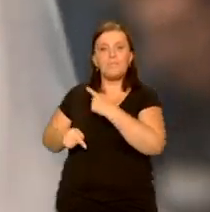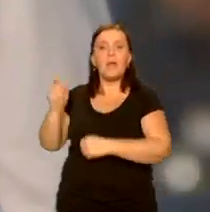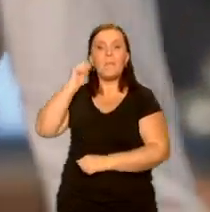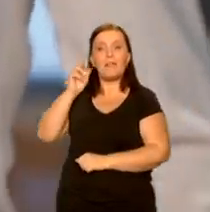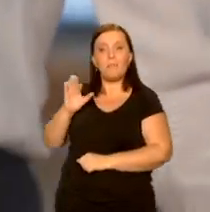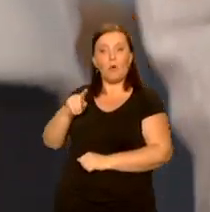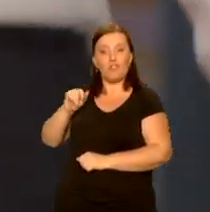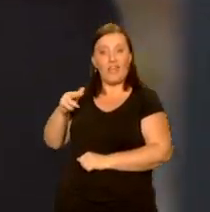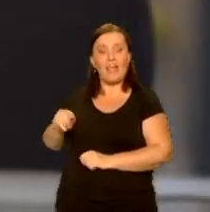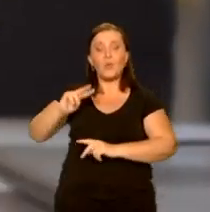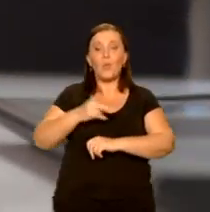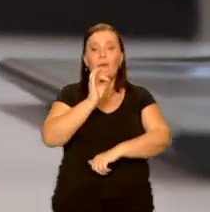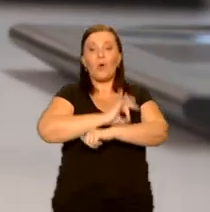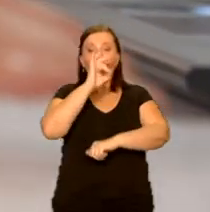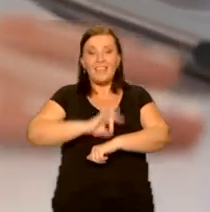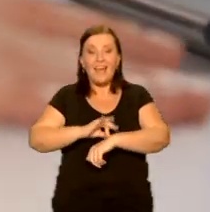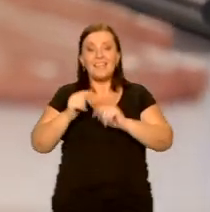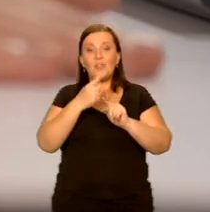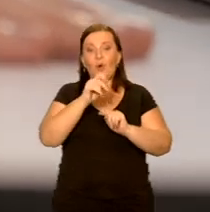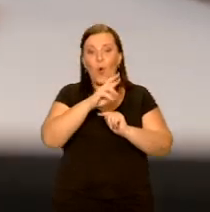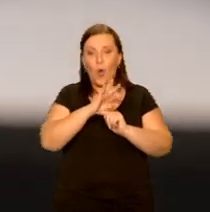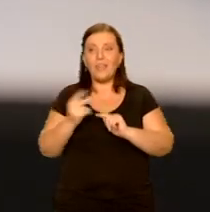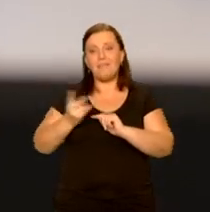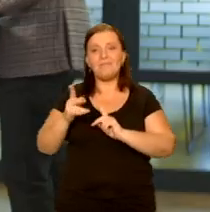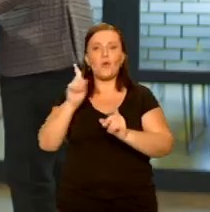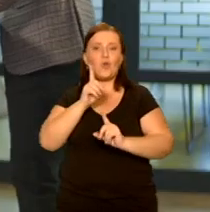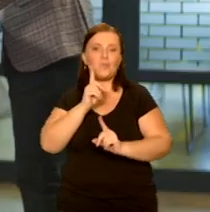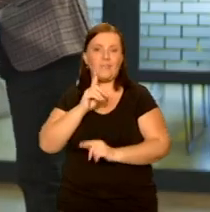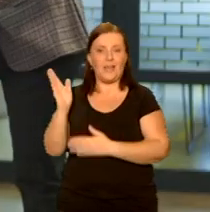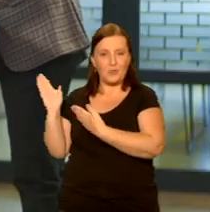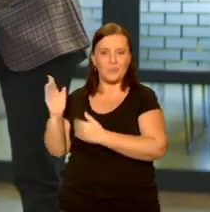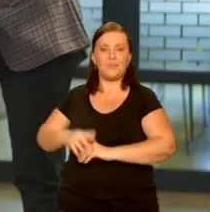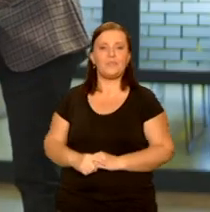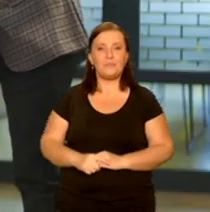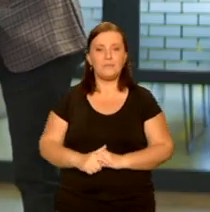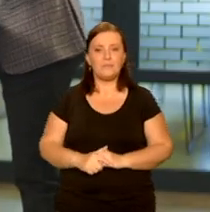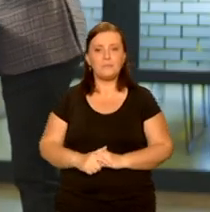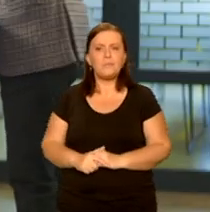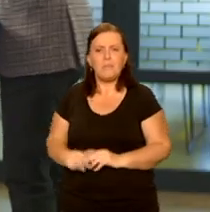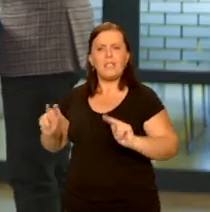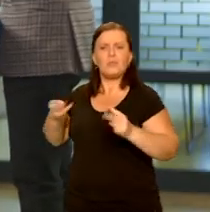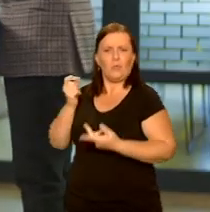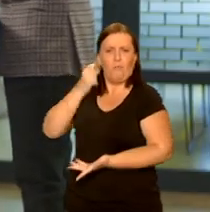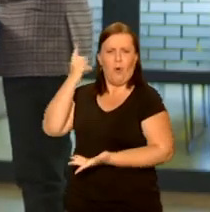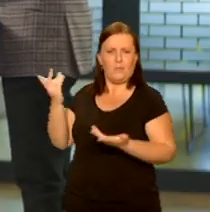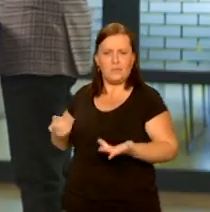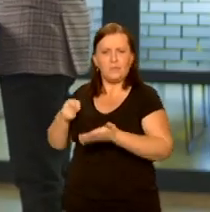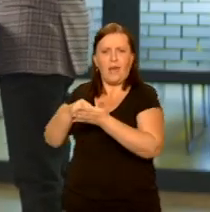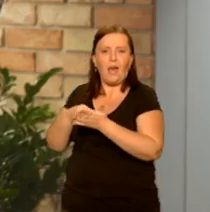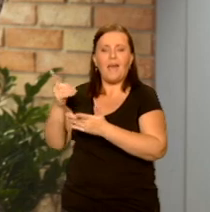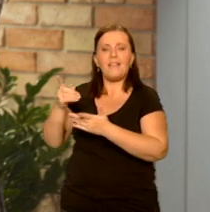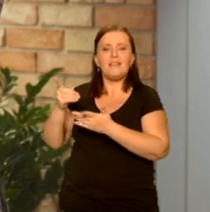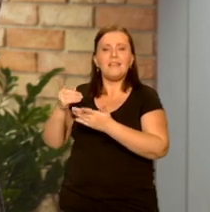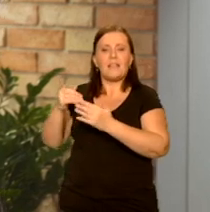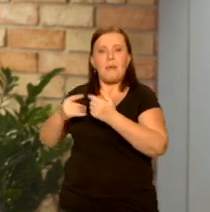oraz projektantka firmy Dorota Ignatowicz. Skąd pomysł na takie meble, które pomagają na przykład programistom, którzy siedzą